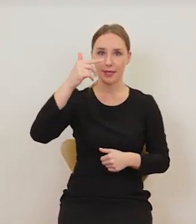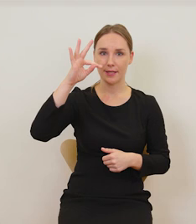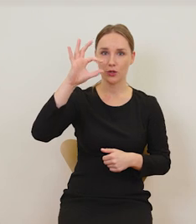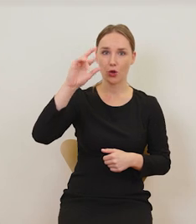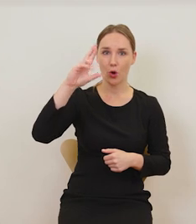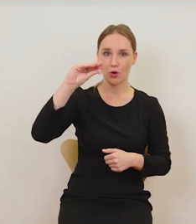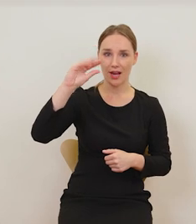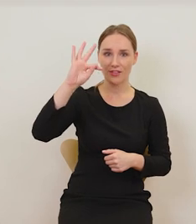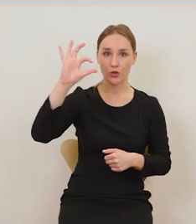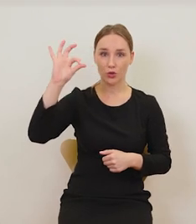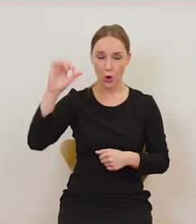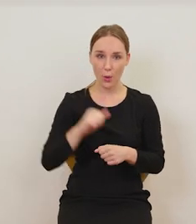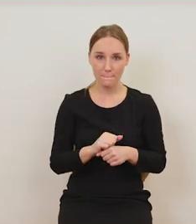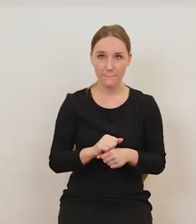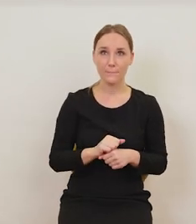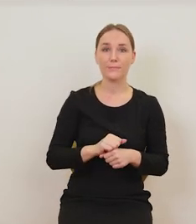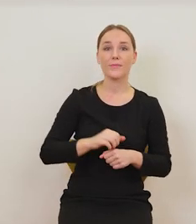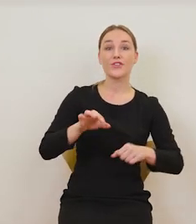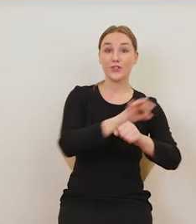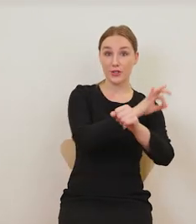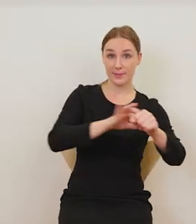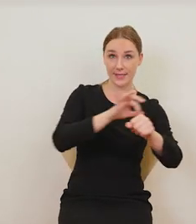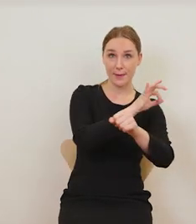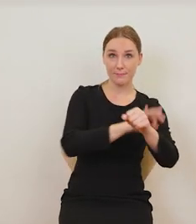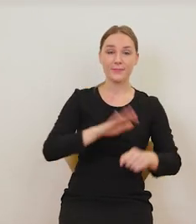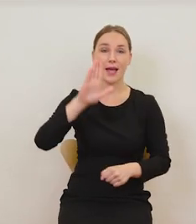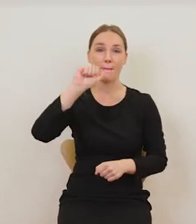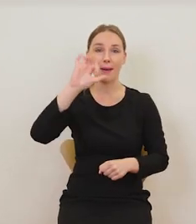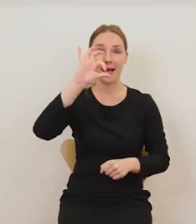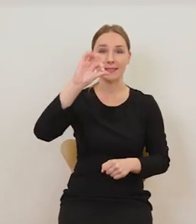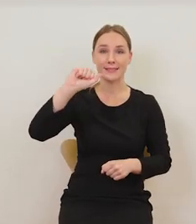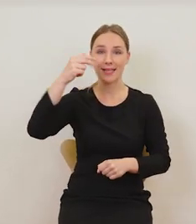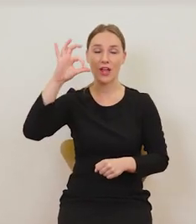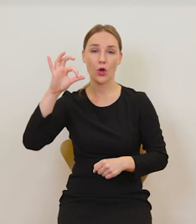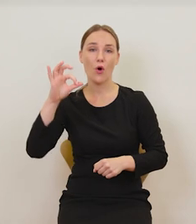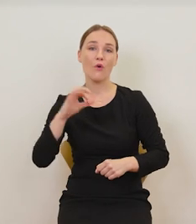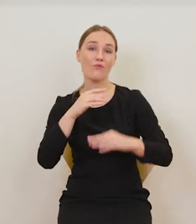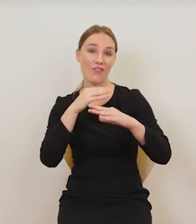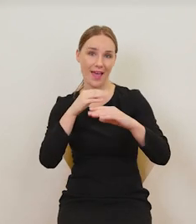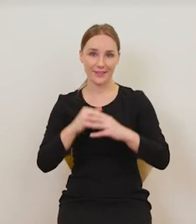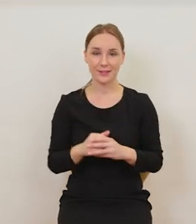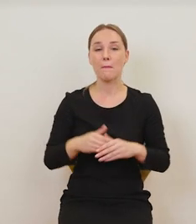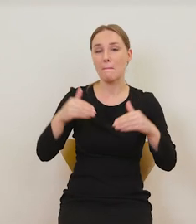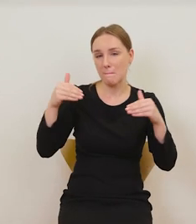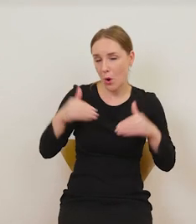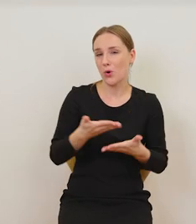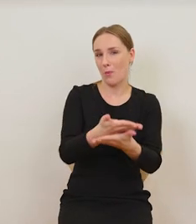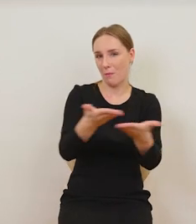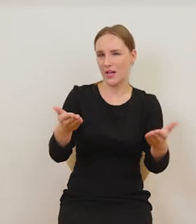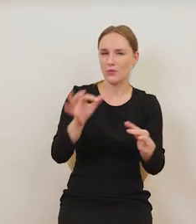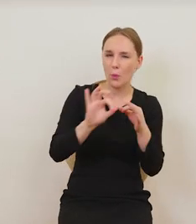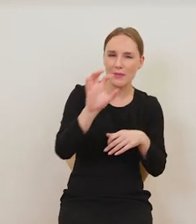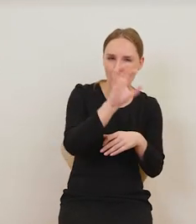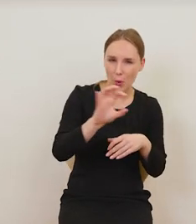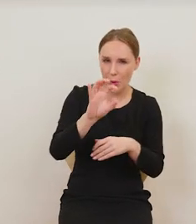końcu Bassano na flecie. Mogą Państwo to w szczegółach sobie oglądać. Opowieści